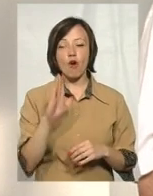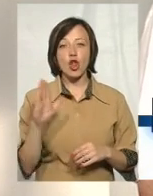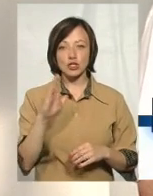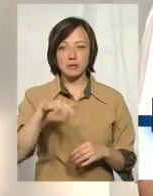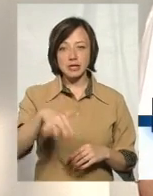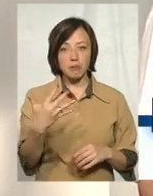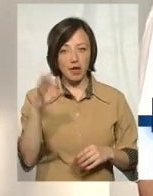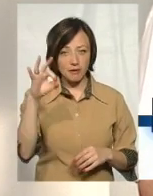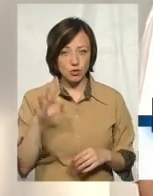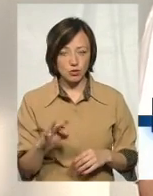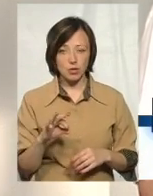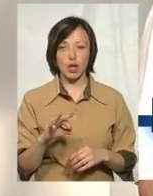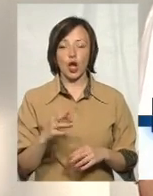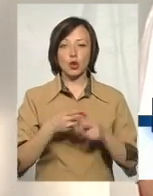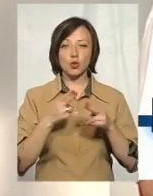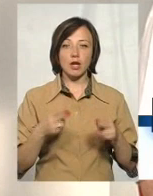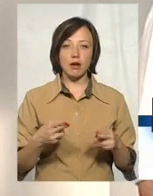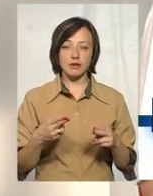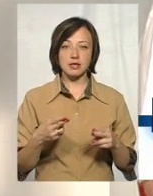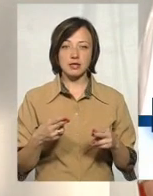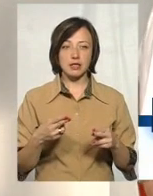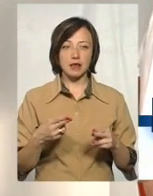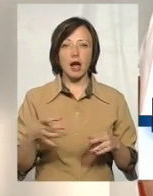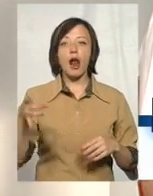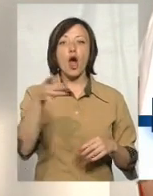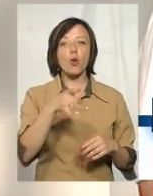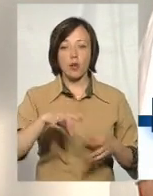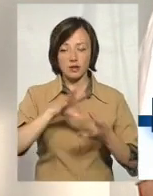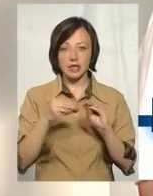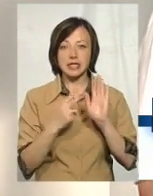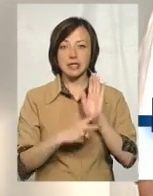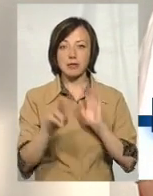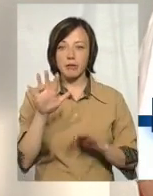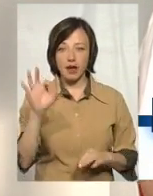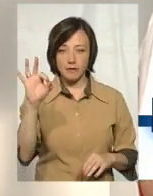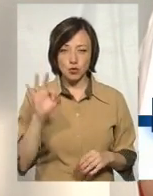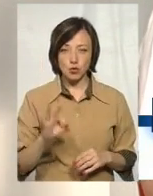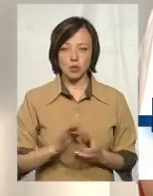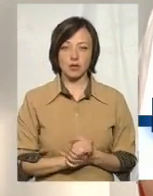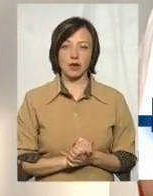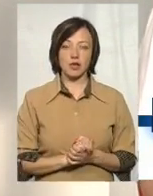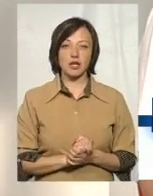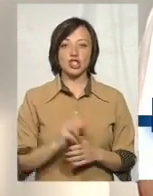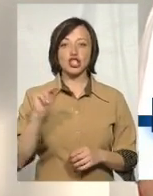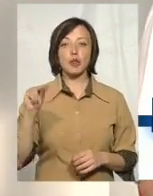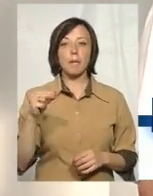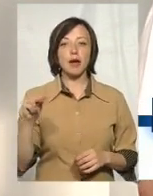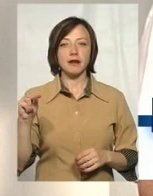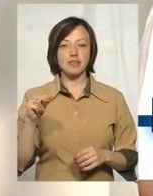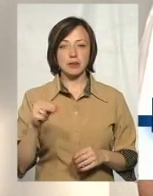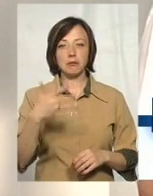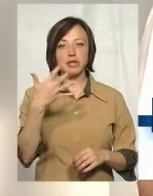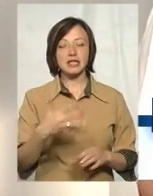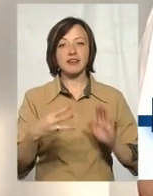55%, Донаївці – це мається на увазі район – 75%, Чимирівці –